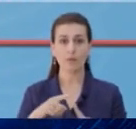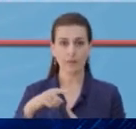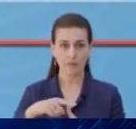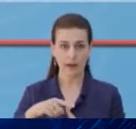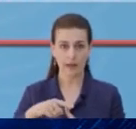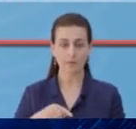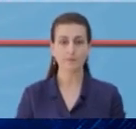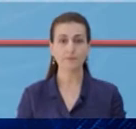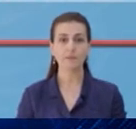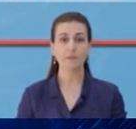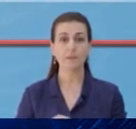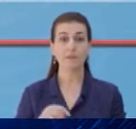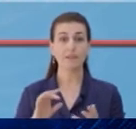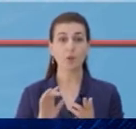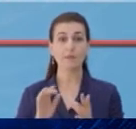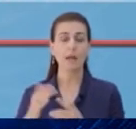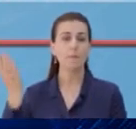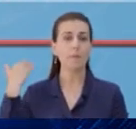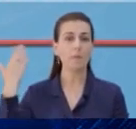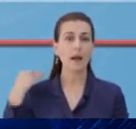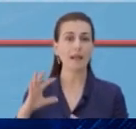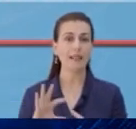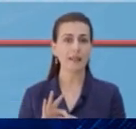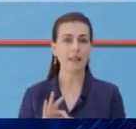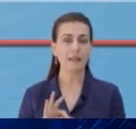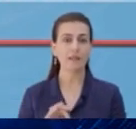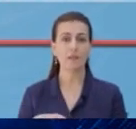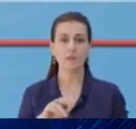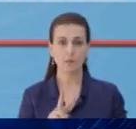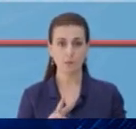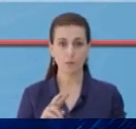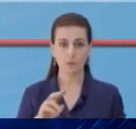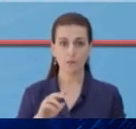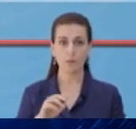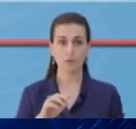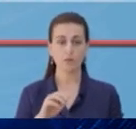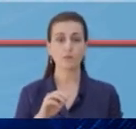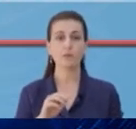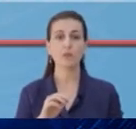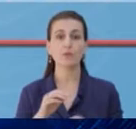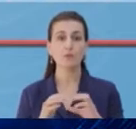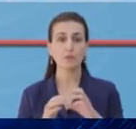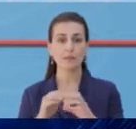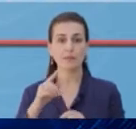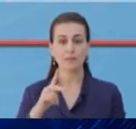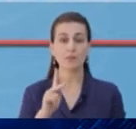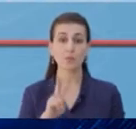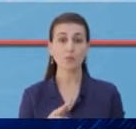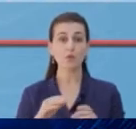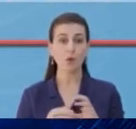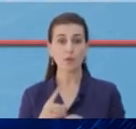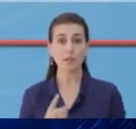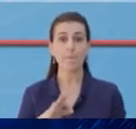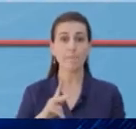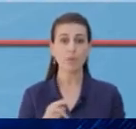raste në Tirana, të gjitha kontakte të rasteve të më parshme. 2 raste janë në mirtit, një në shkotër, një në kukës,